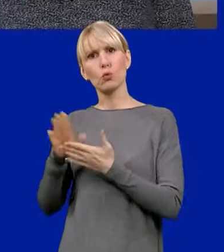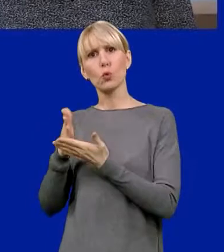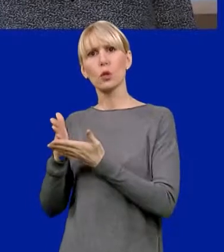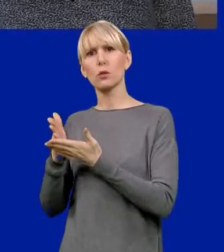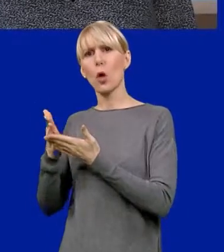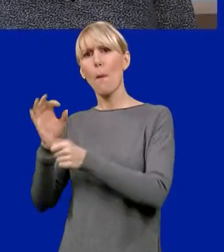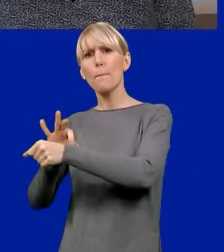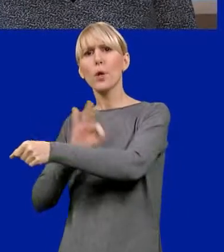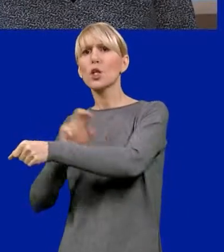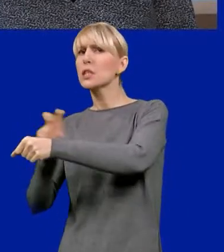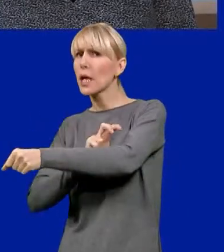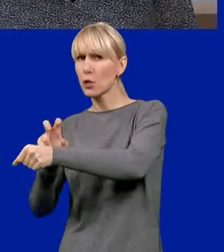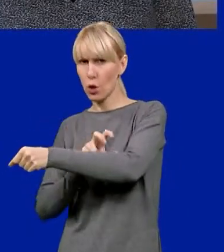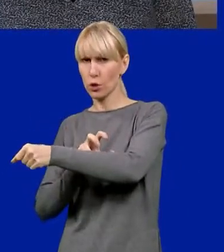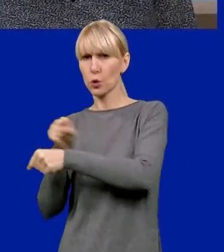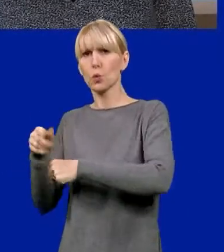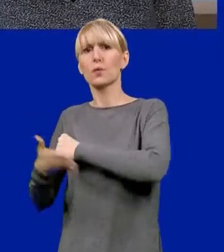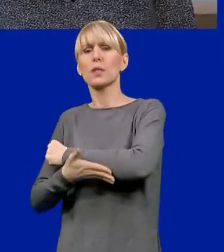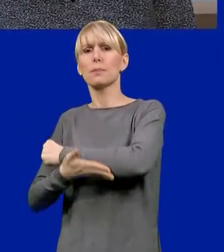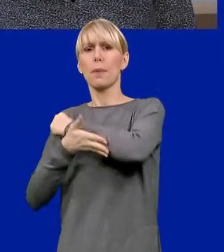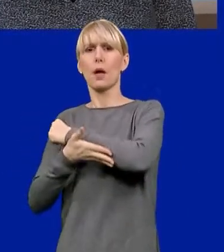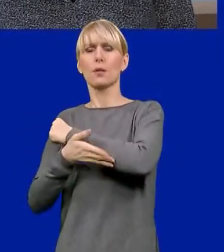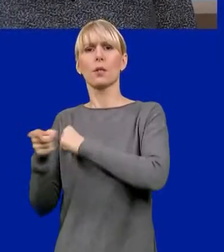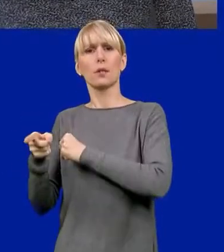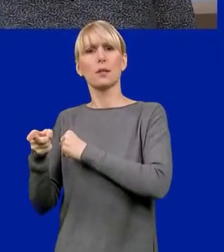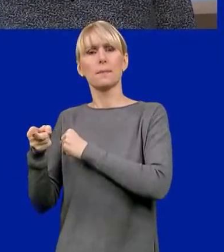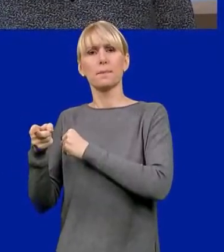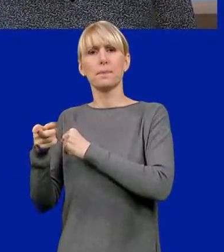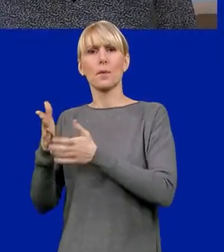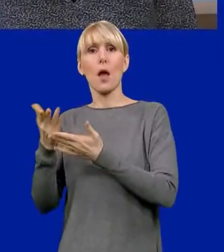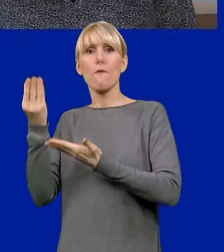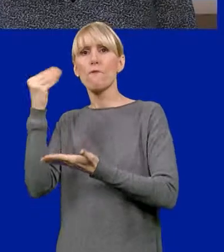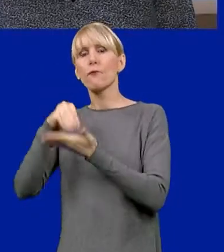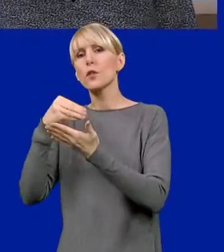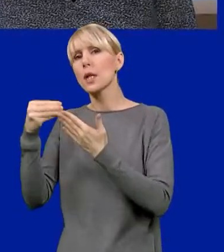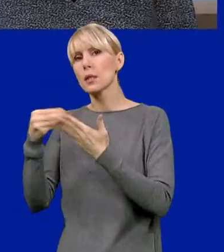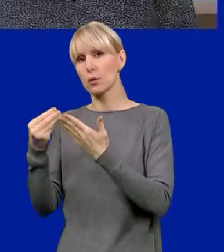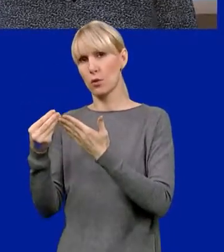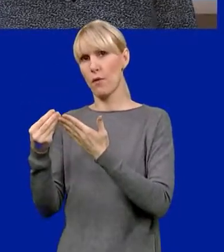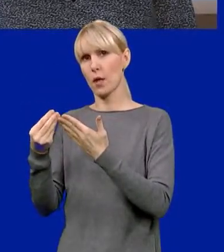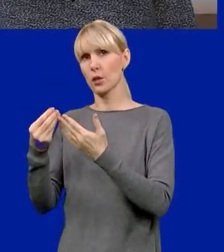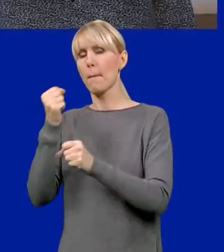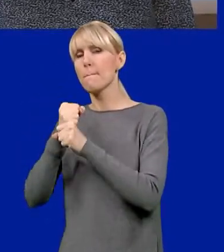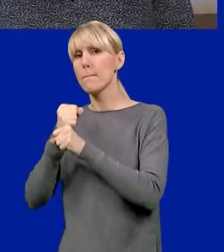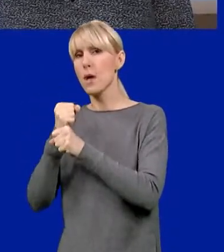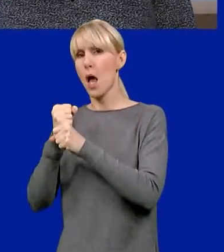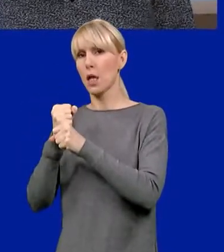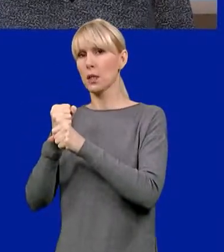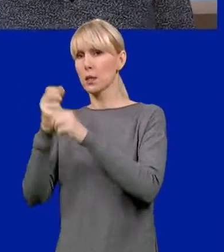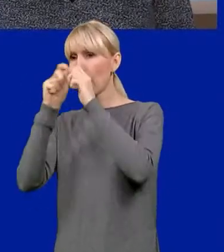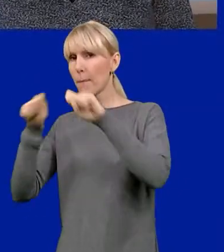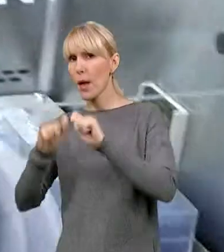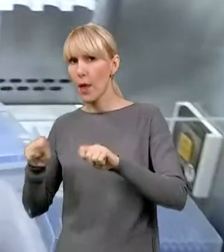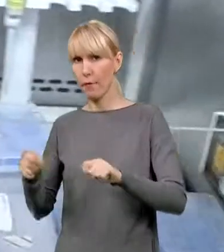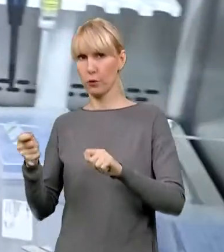technologiczny, czyli tutaj to wsparcie jest w zakresie finansowania czy współfinansowania prac badawczo-rozwojowych w zakresie rozwoju